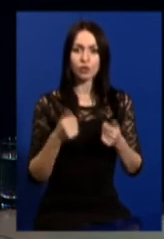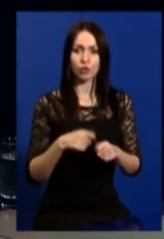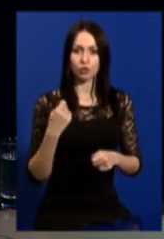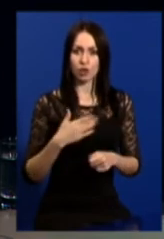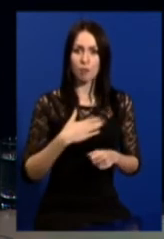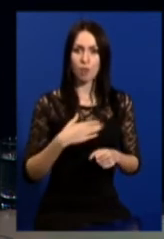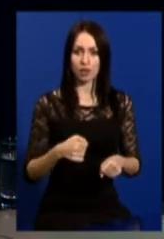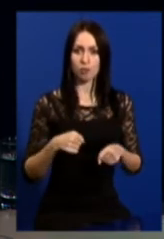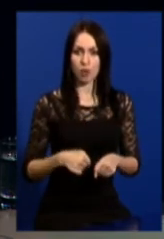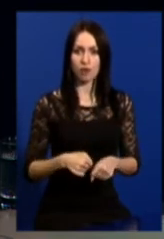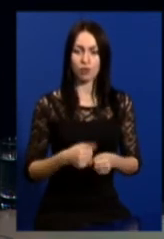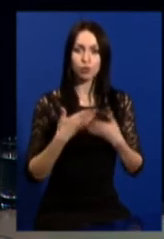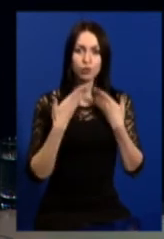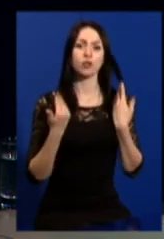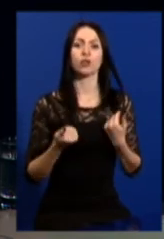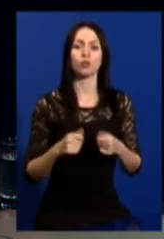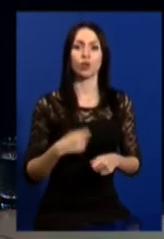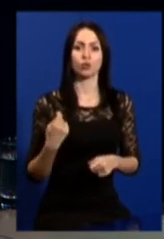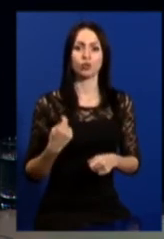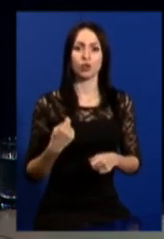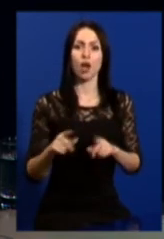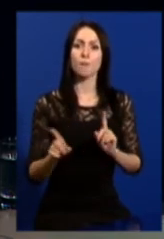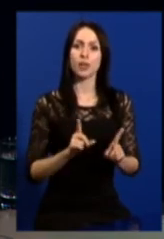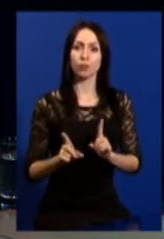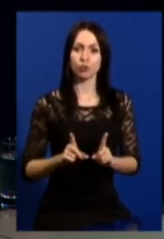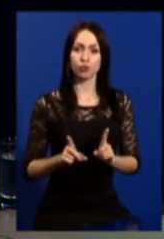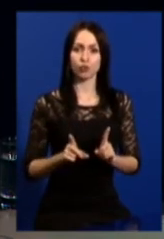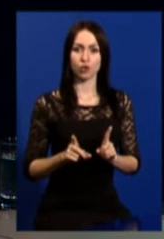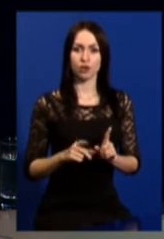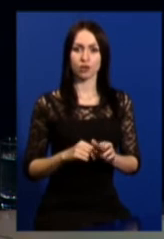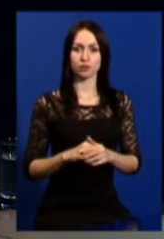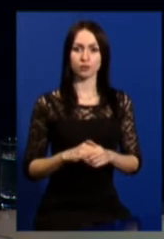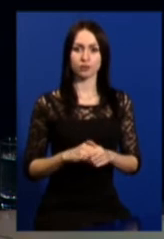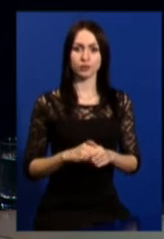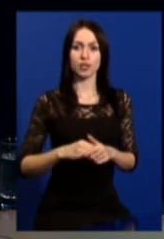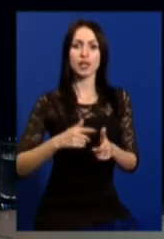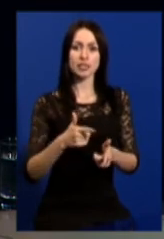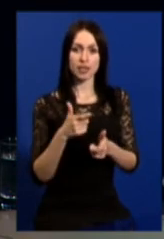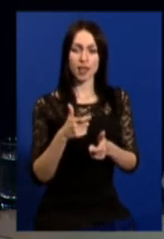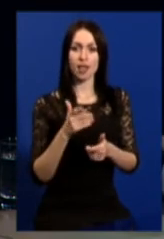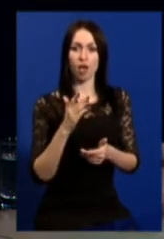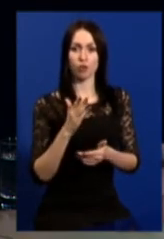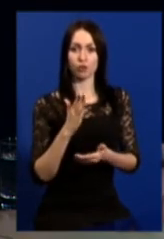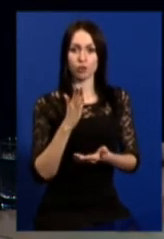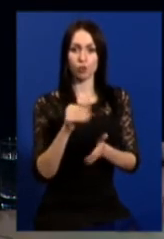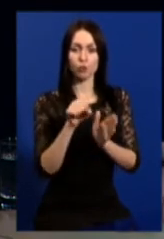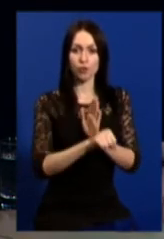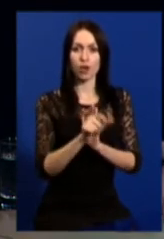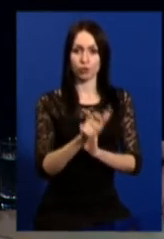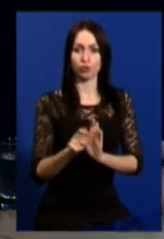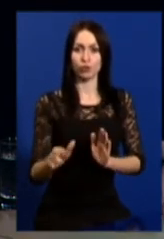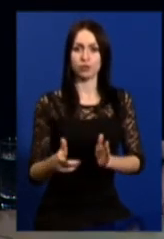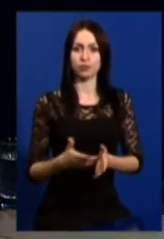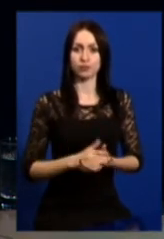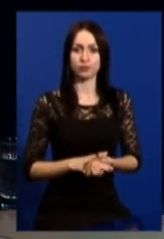моїх прав. Ну, немає порушення. Тому що стріляють, вбивають людей.